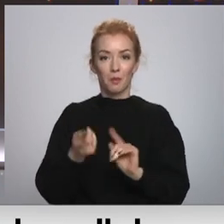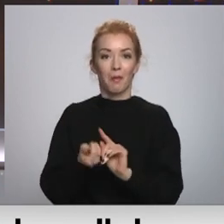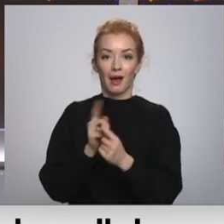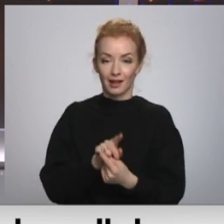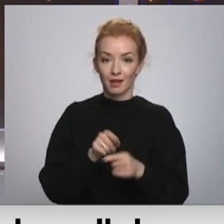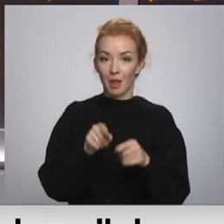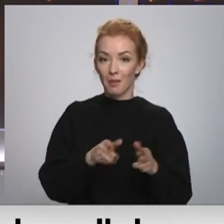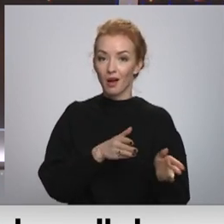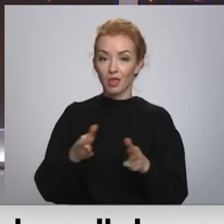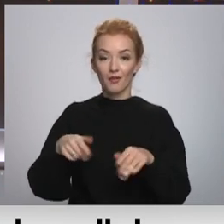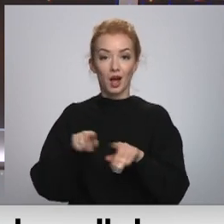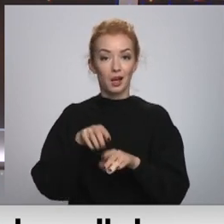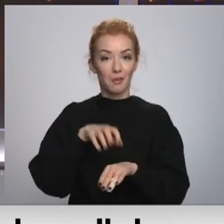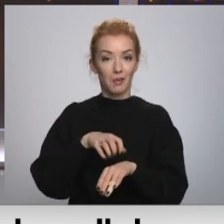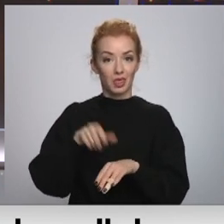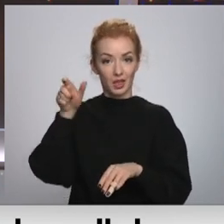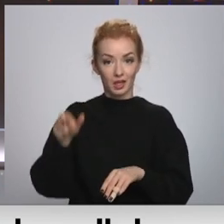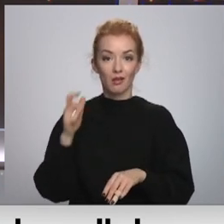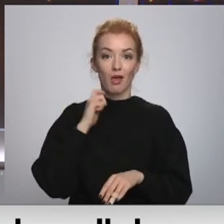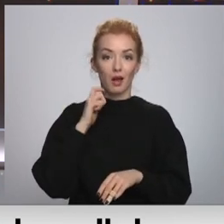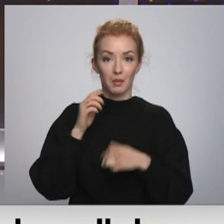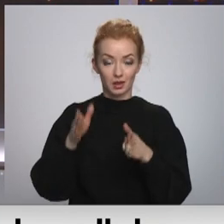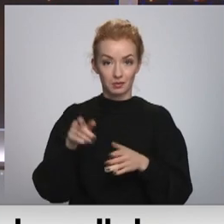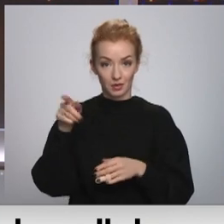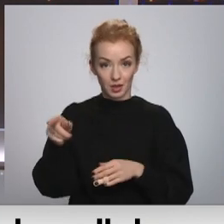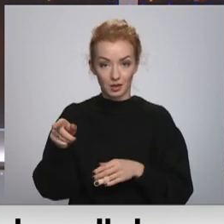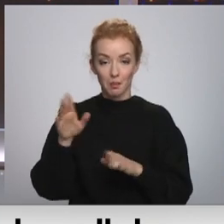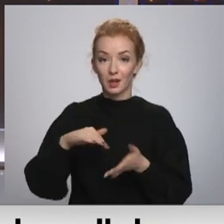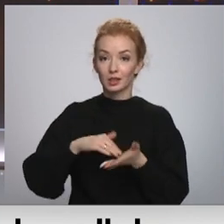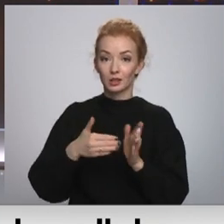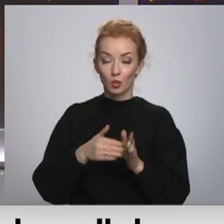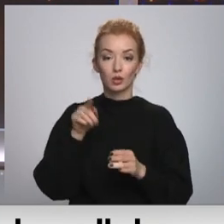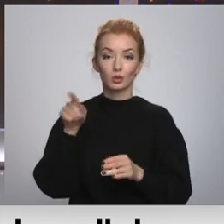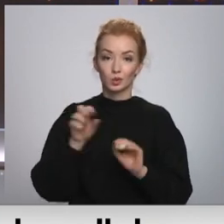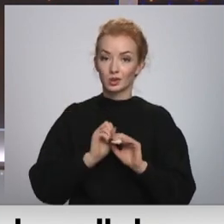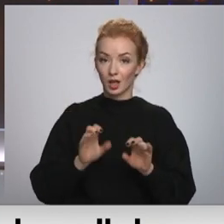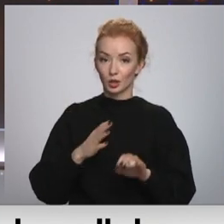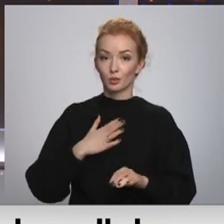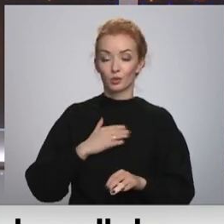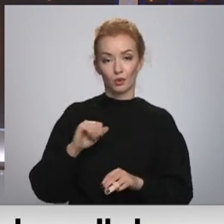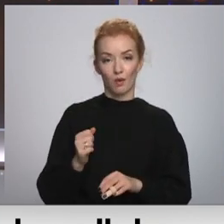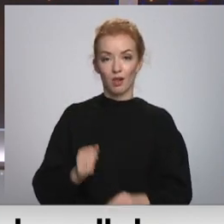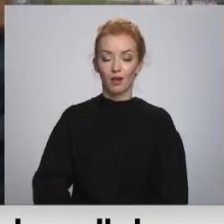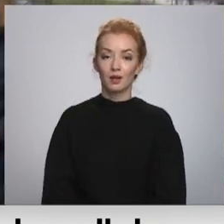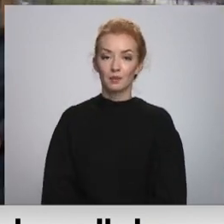gatavi arī Mediķi Jēkapilī par situāciju tur un arī Covid-19 pieredzes stāstu turpinājumā.